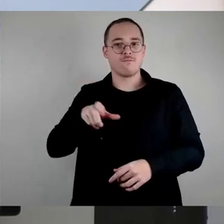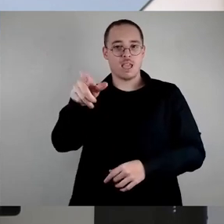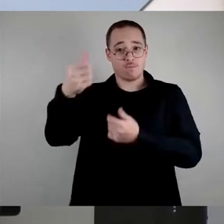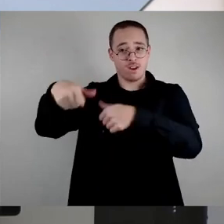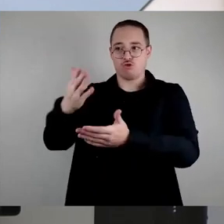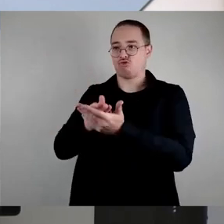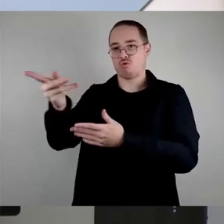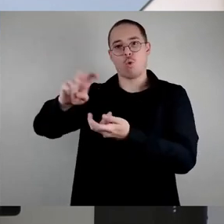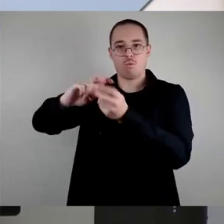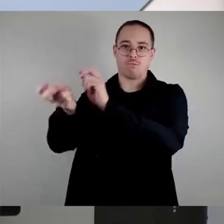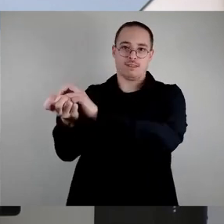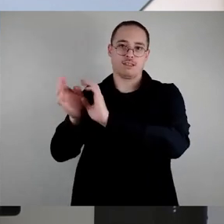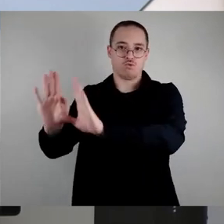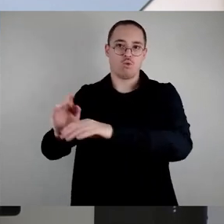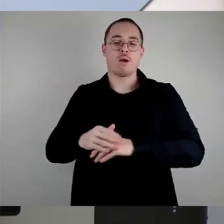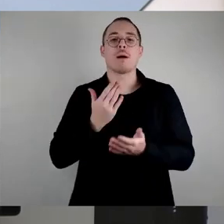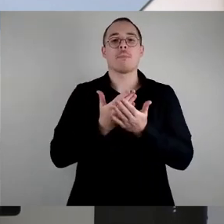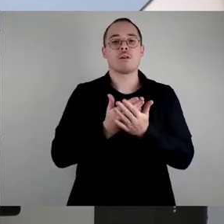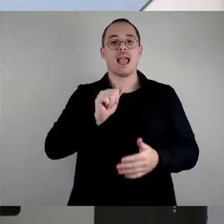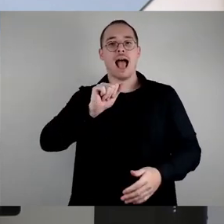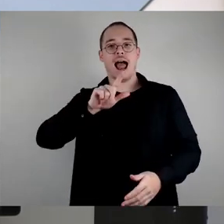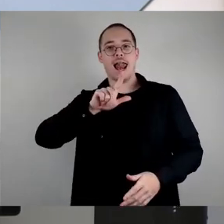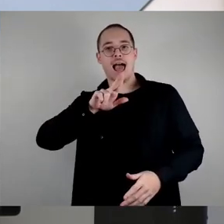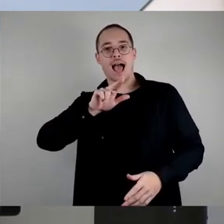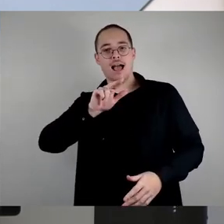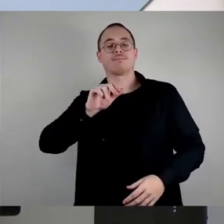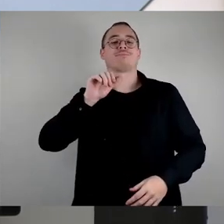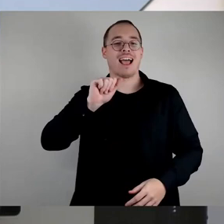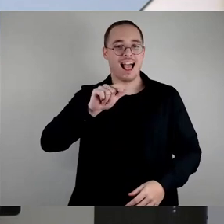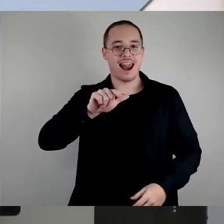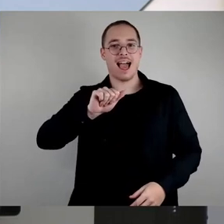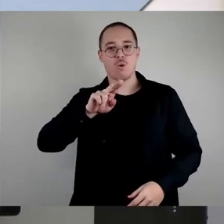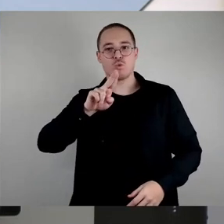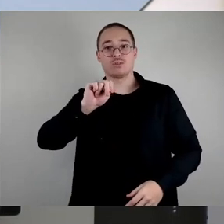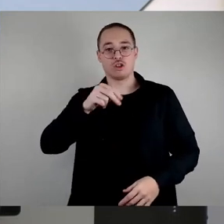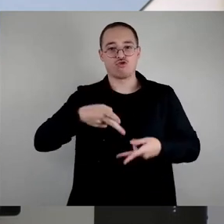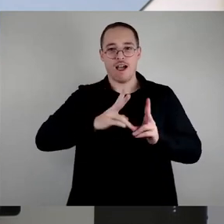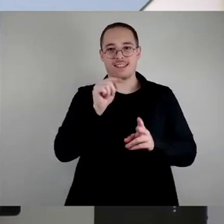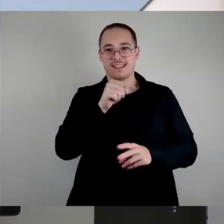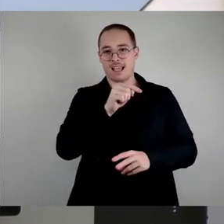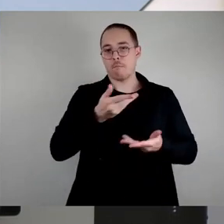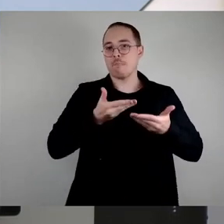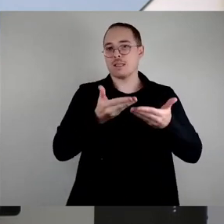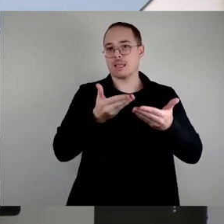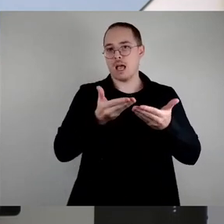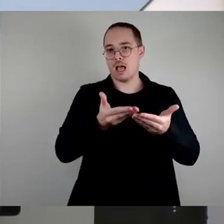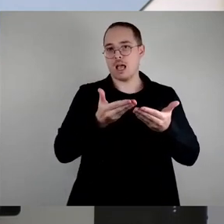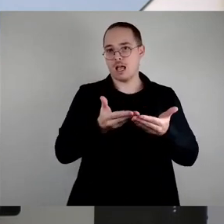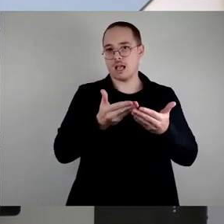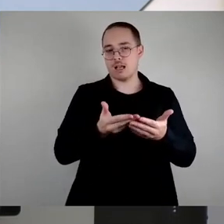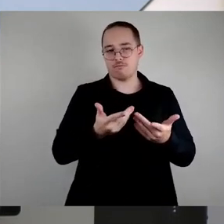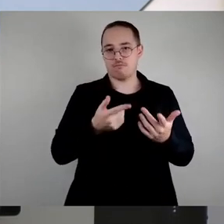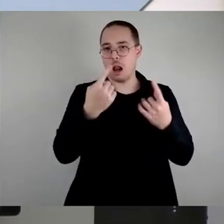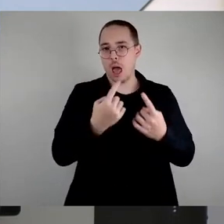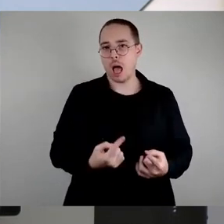Pizzaladen auf der unteren Allaunstraße, die Kaffee-to-go rausgeben und ähnliches, die